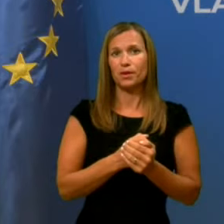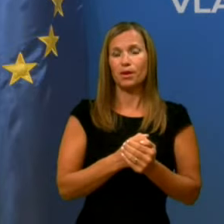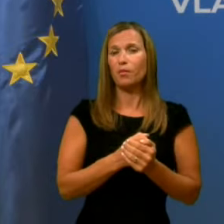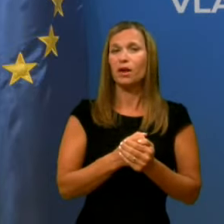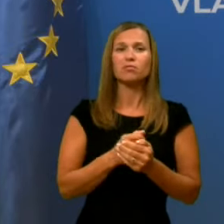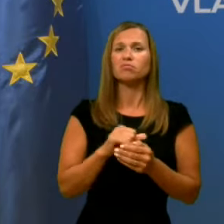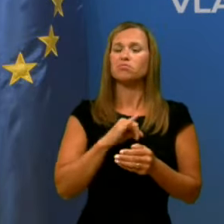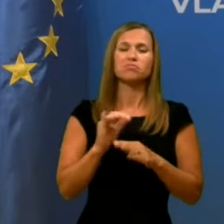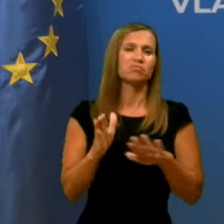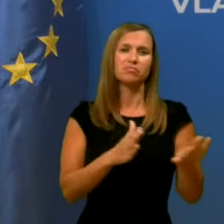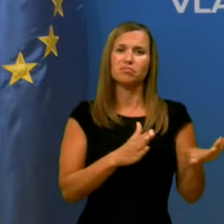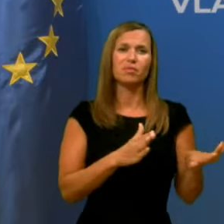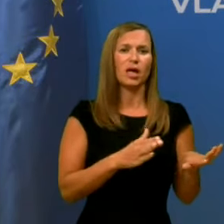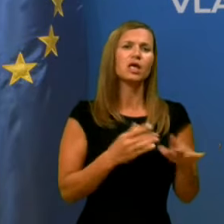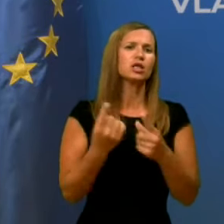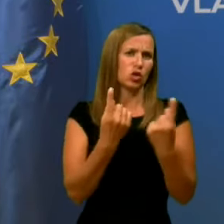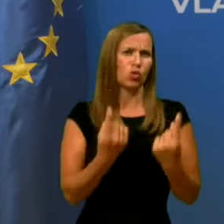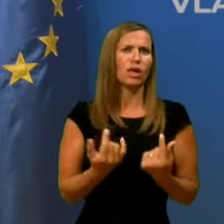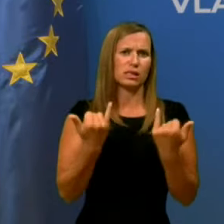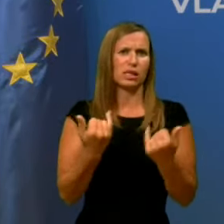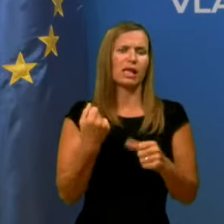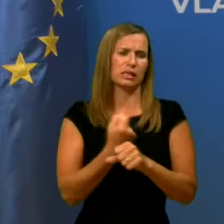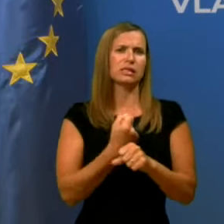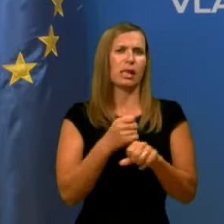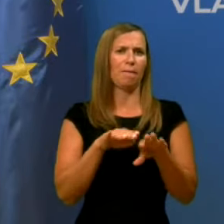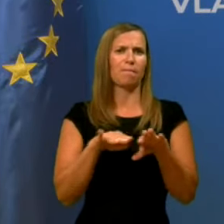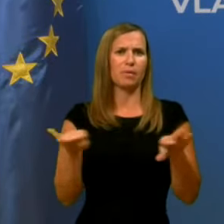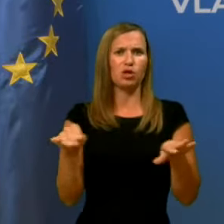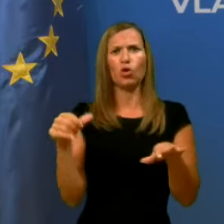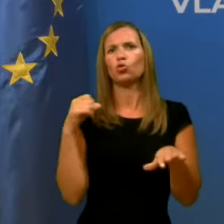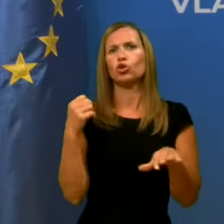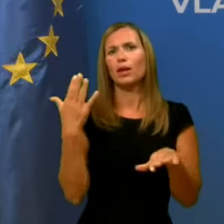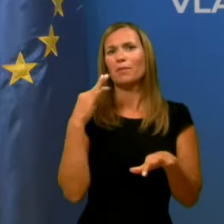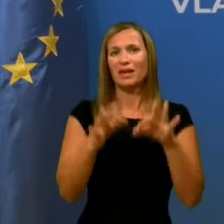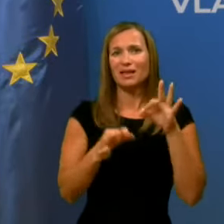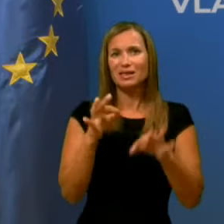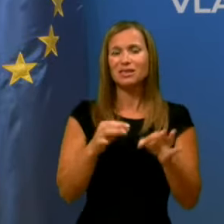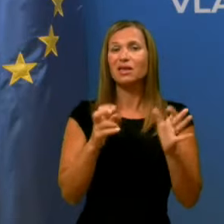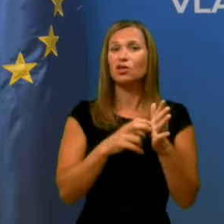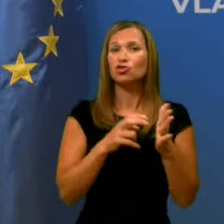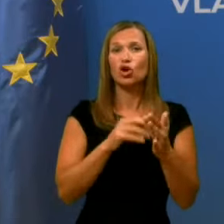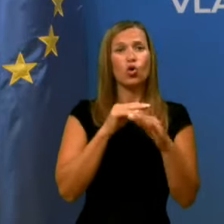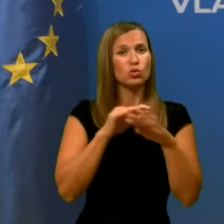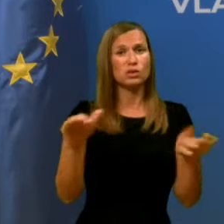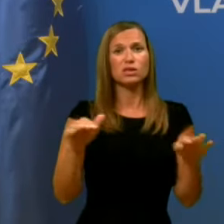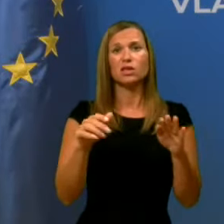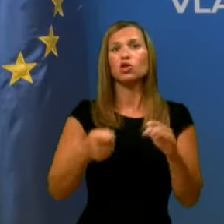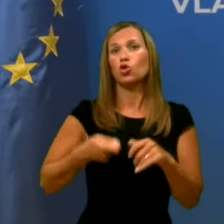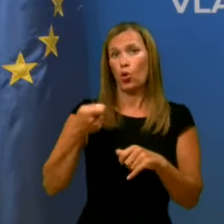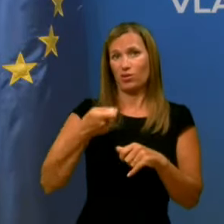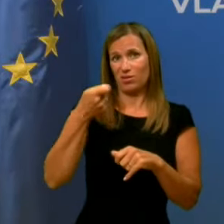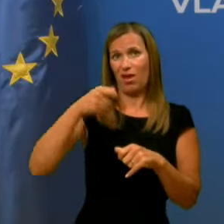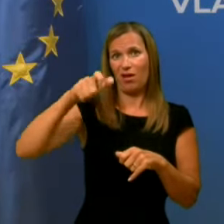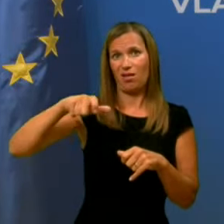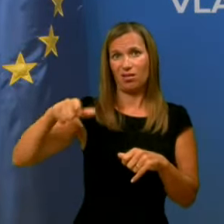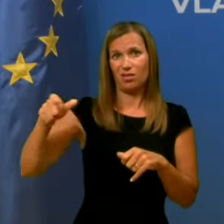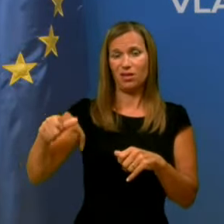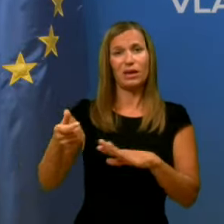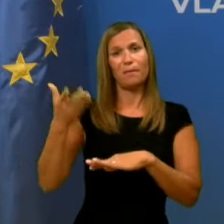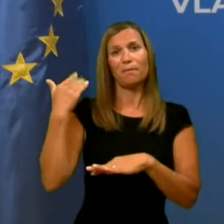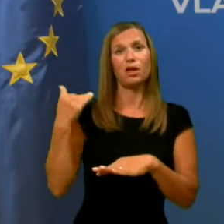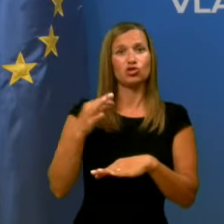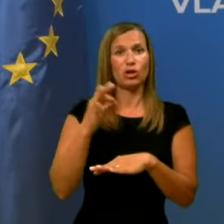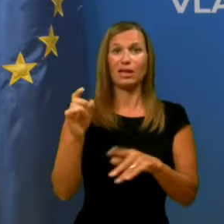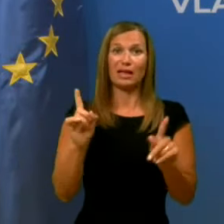so na nek način stabilizirane, včeraj so bili testirani še vsi dodatni, ki jih v prejšnjih dneh nismo